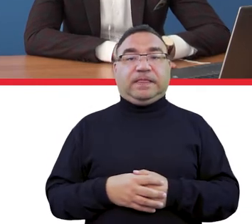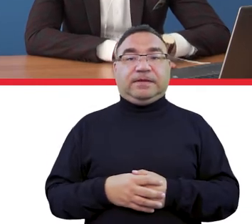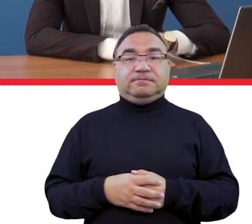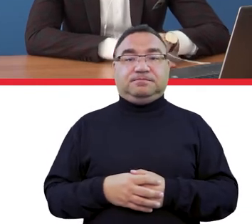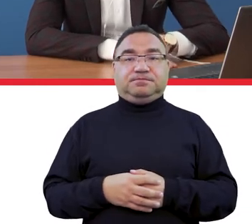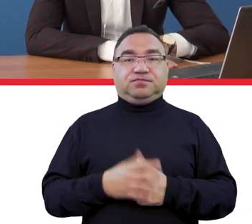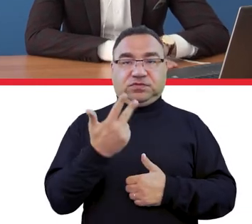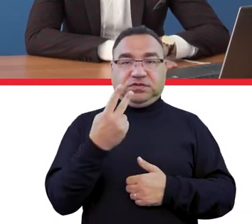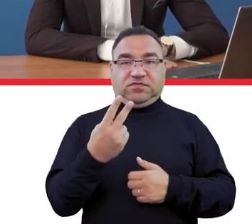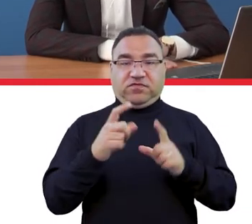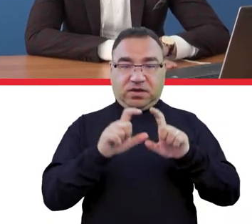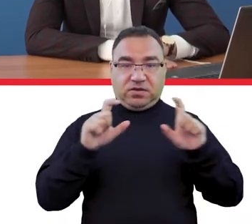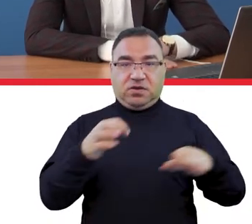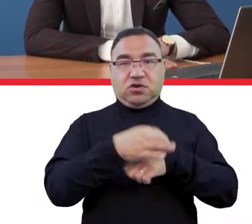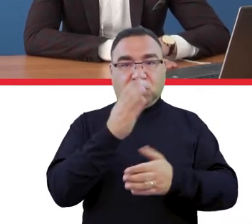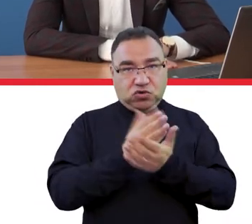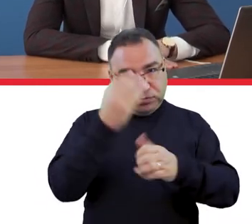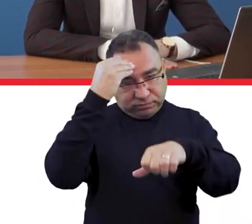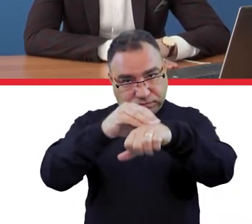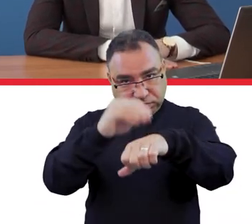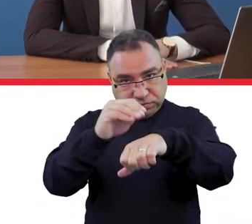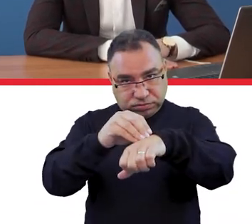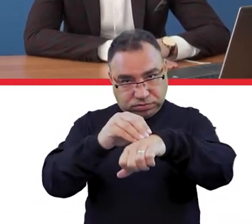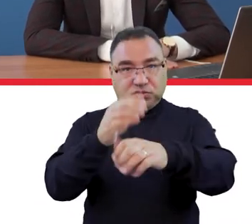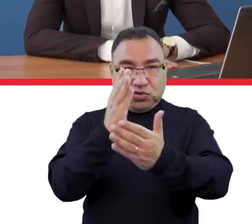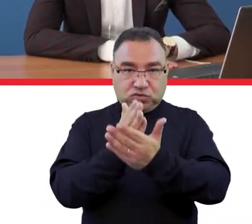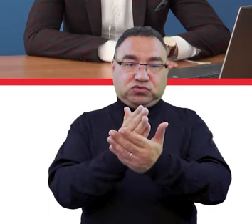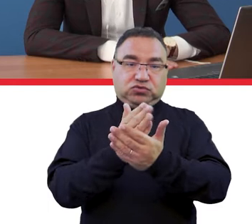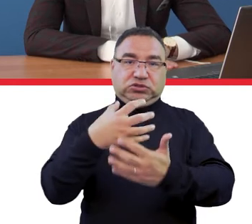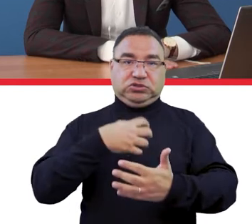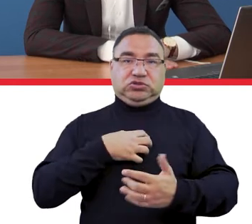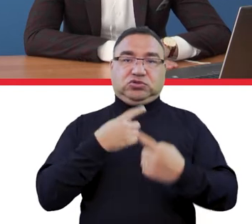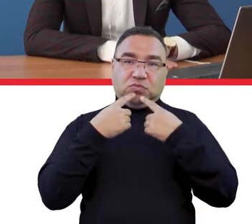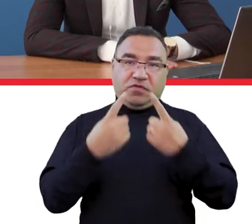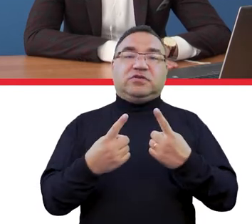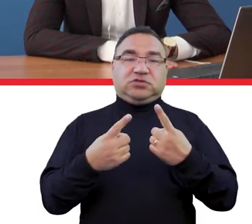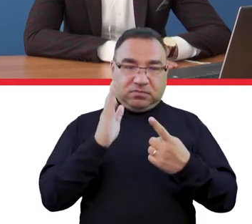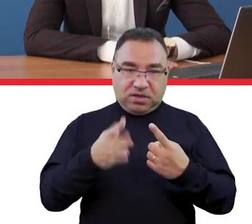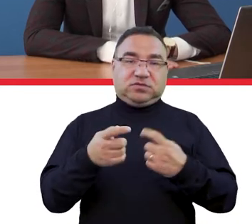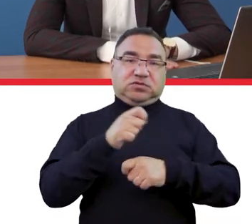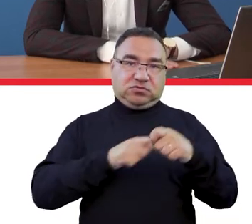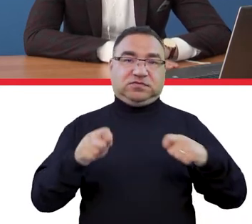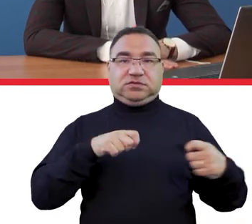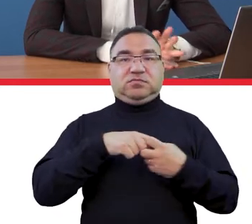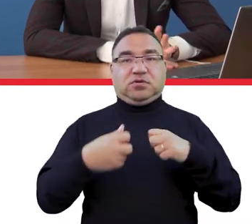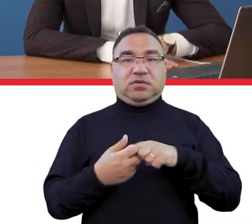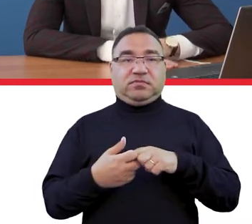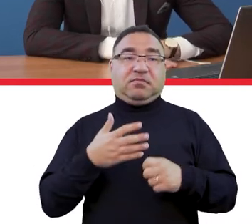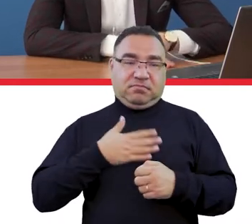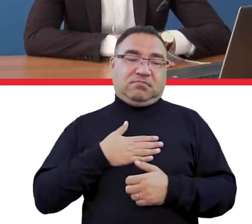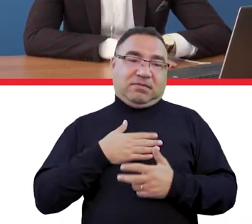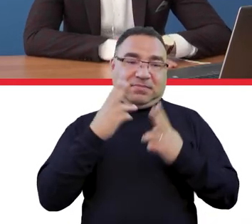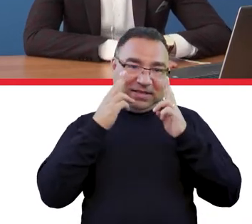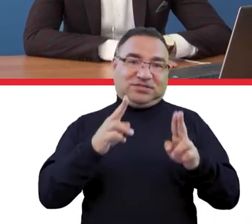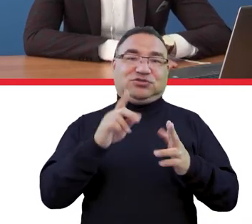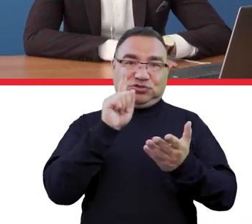że dwie takie uczelnie przekazaliśmy w ostatnim czasie i pan dyrektor Czaja zadeklarował, że jakby rozwiąże tą kwestię, więc mam nadzieję, że to pytanie było